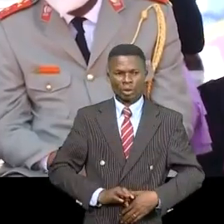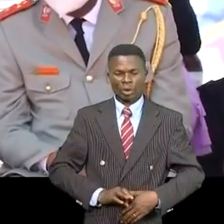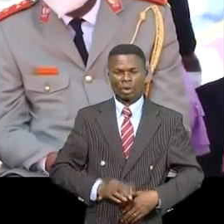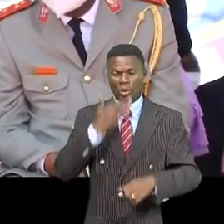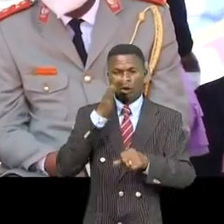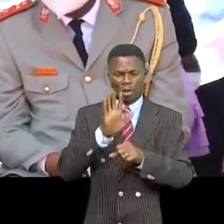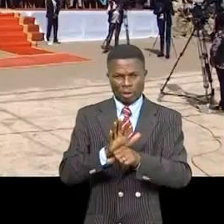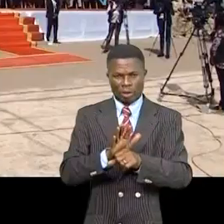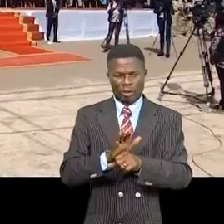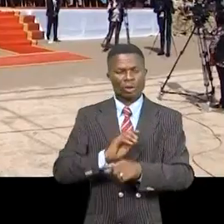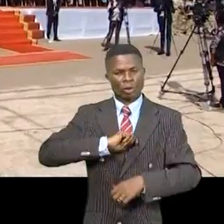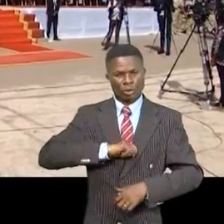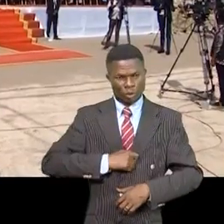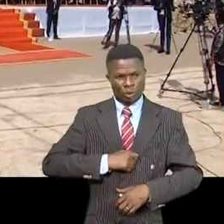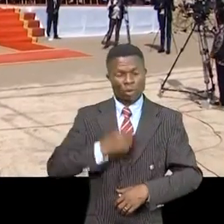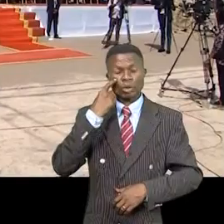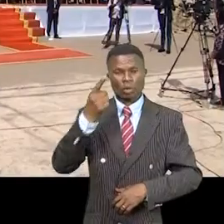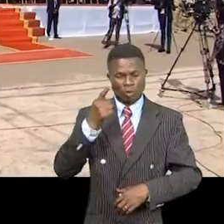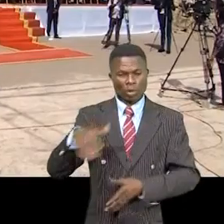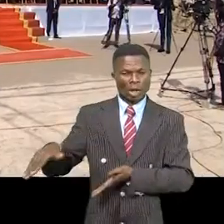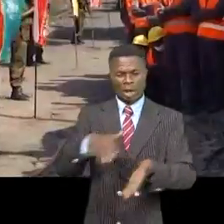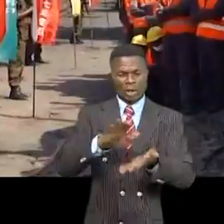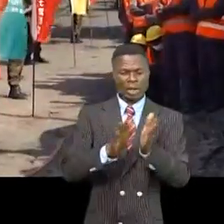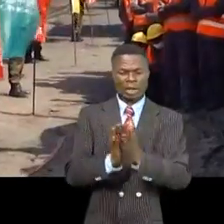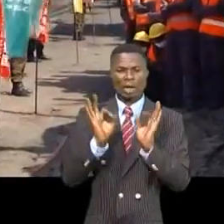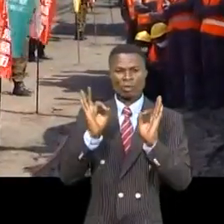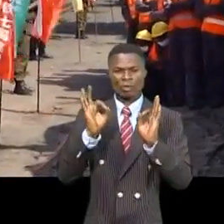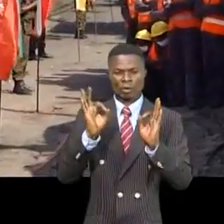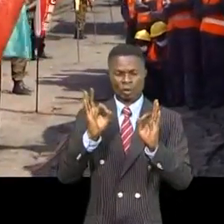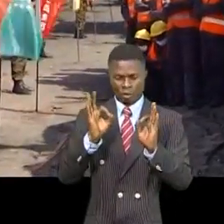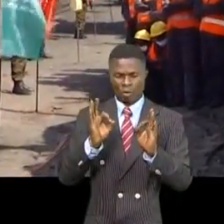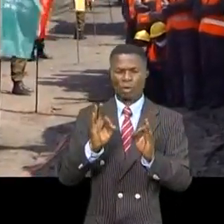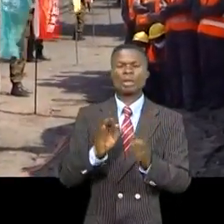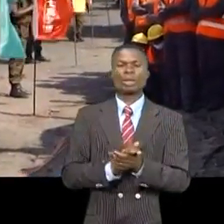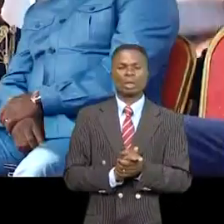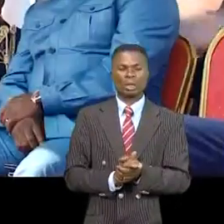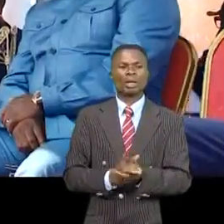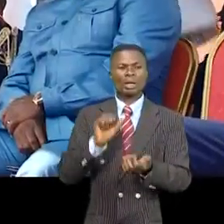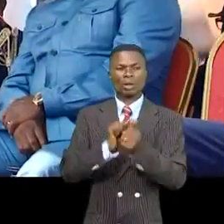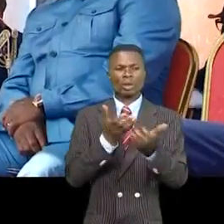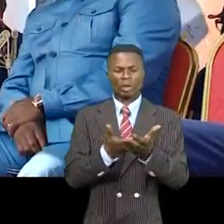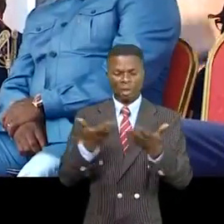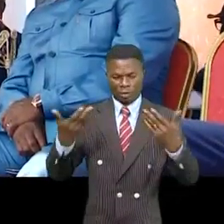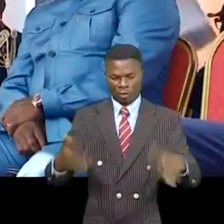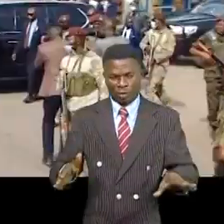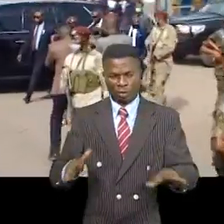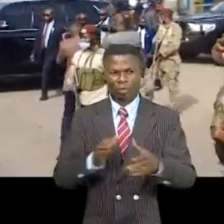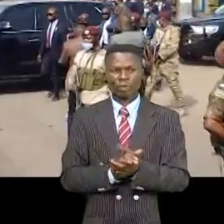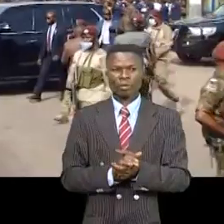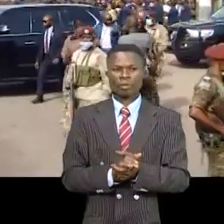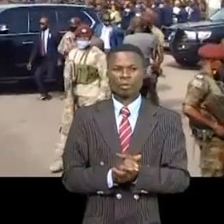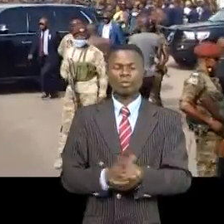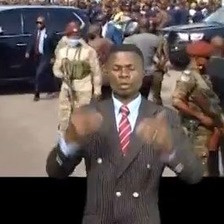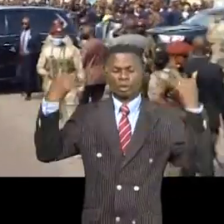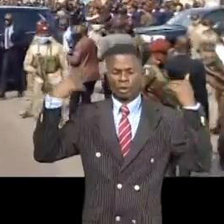28 mois de patience pour voir des chaussées modernes traverser leur quartier. Cérémonie terminée, le garant de la nation